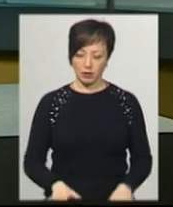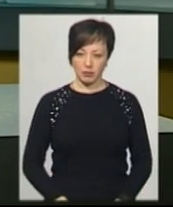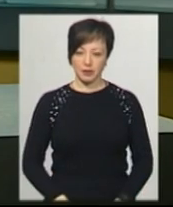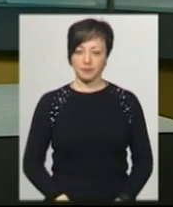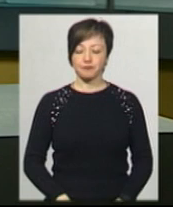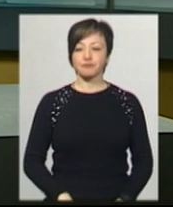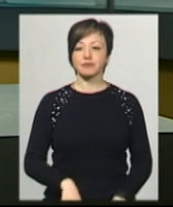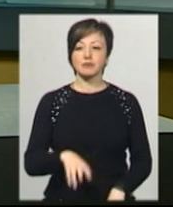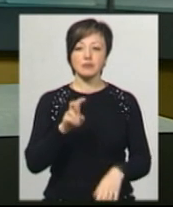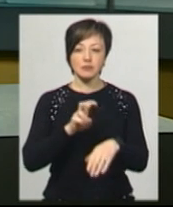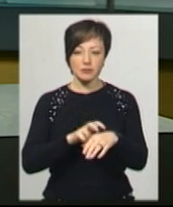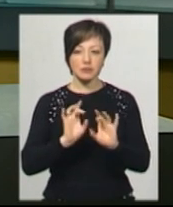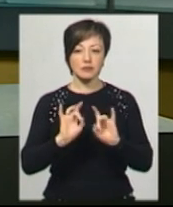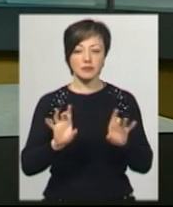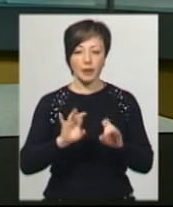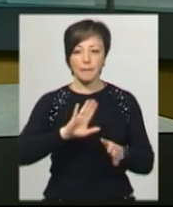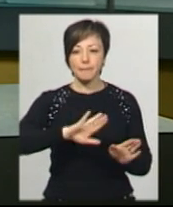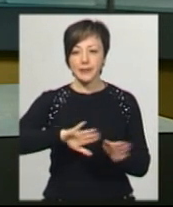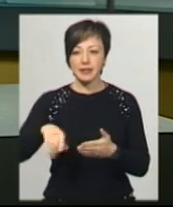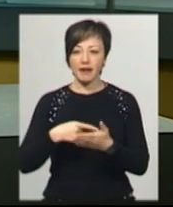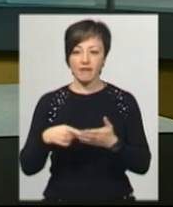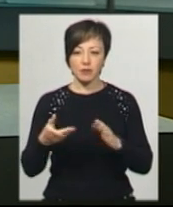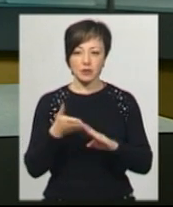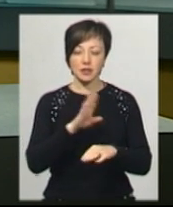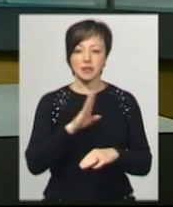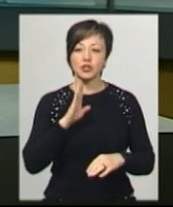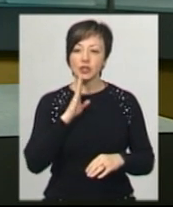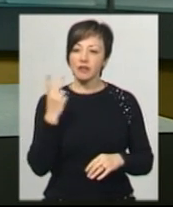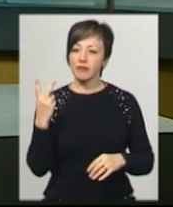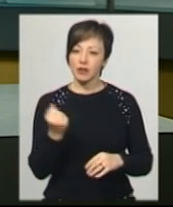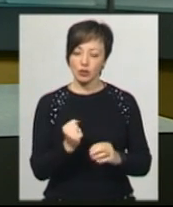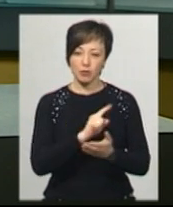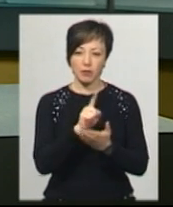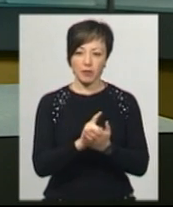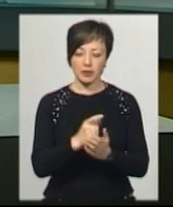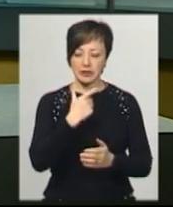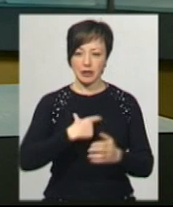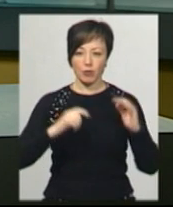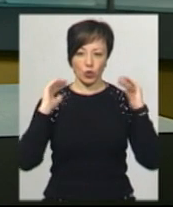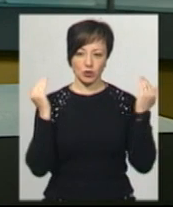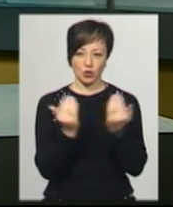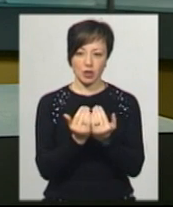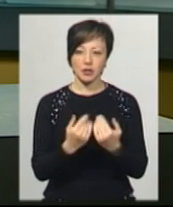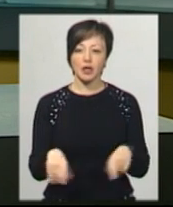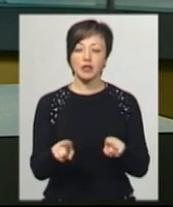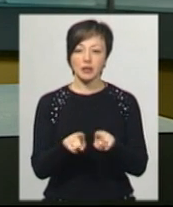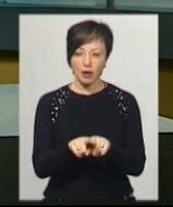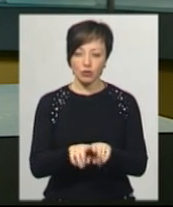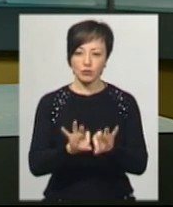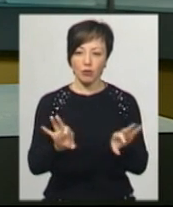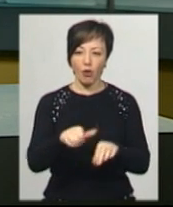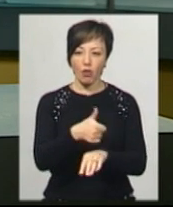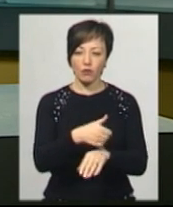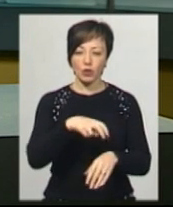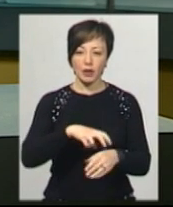Оксана Підубна додає, після виписки хмельничанка має ще два тижні перебувати на самоізоляції. Також, за словами головної